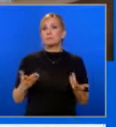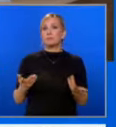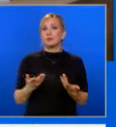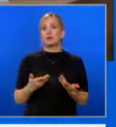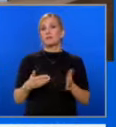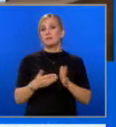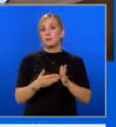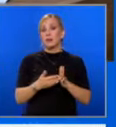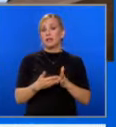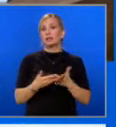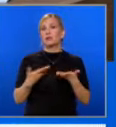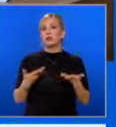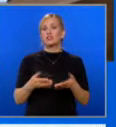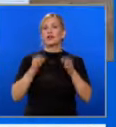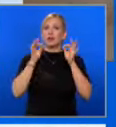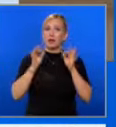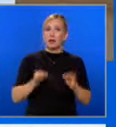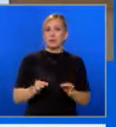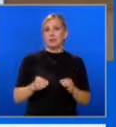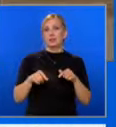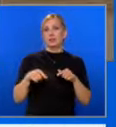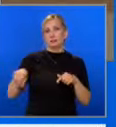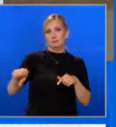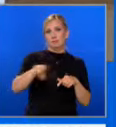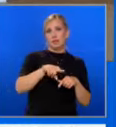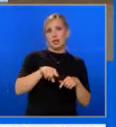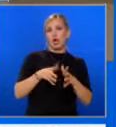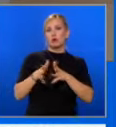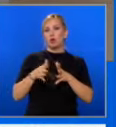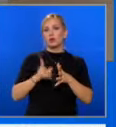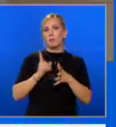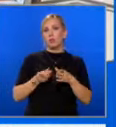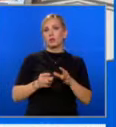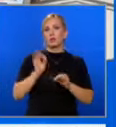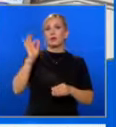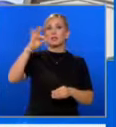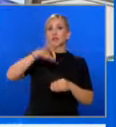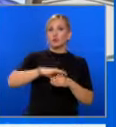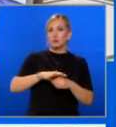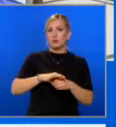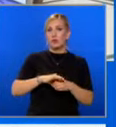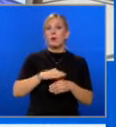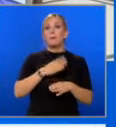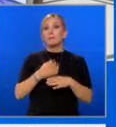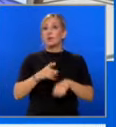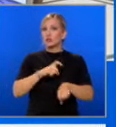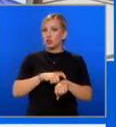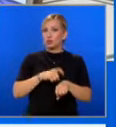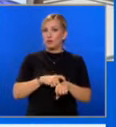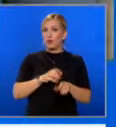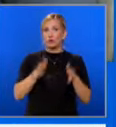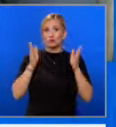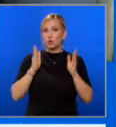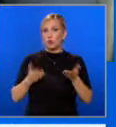въпреки това, че гарантира на техните избиратели, че ще могат да гласуват за тях, но в последните часове от срока за